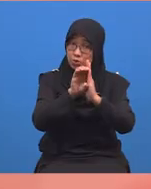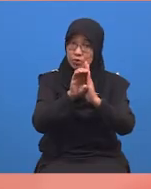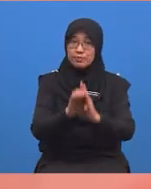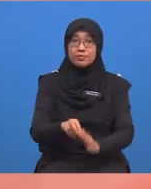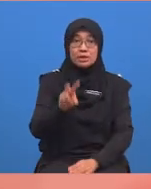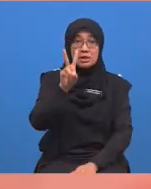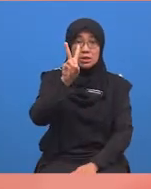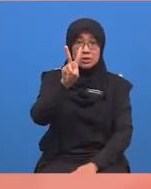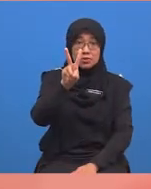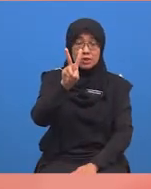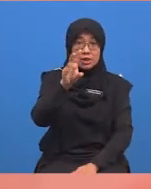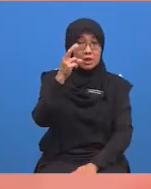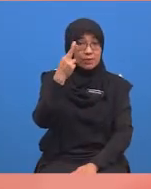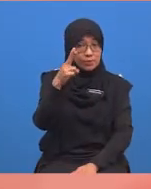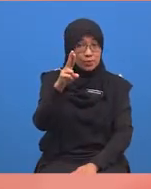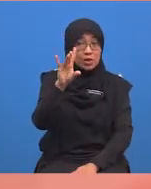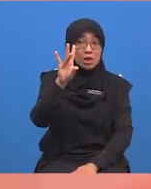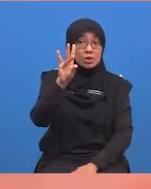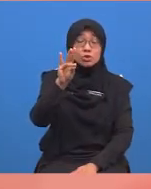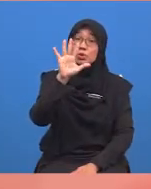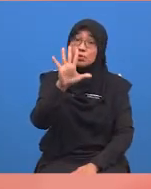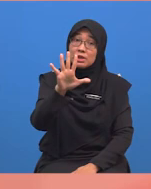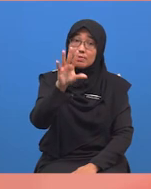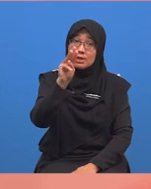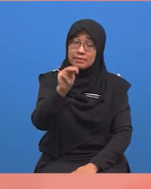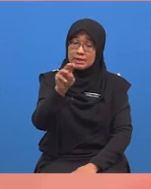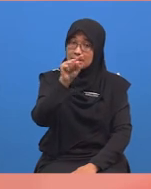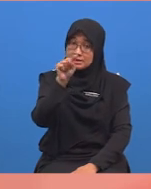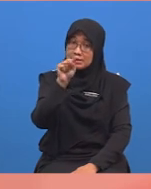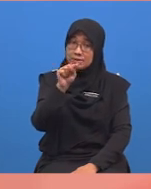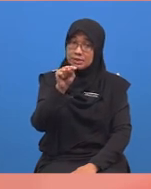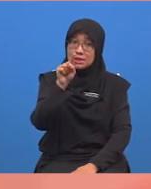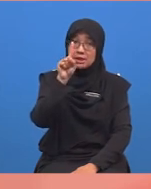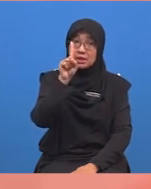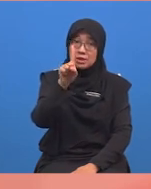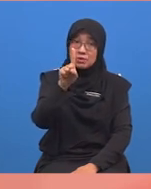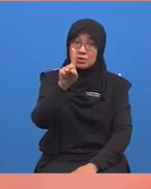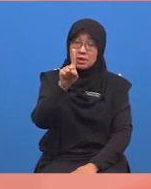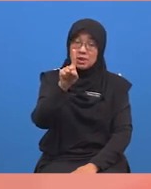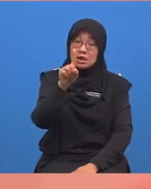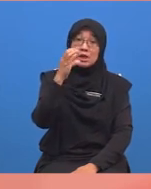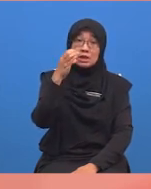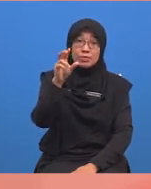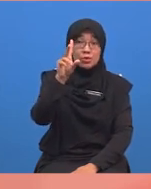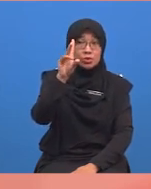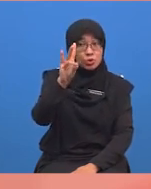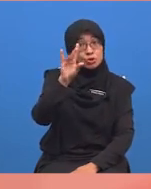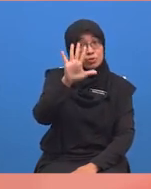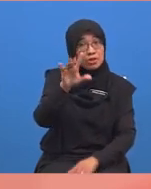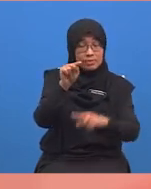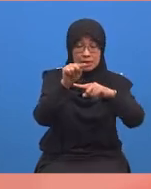dua ribu tujuh puluh lima meter bersamaan dua ribu tujuh puluh lima